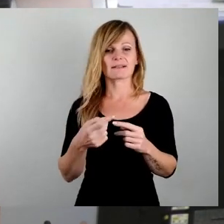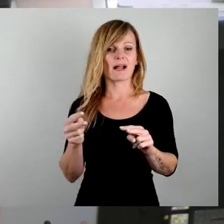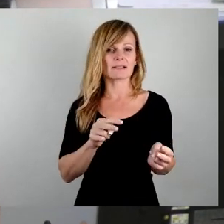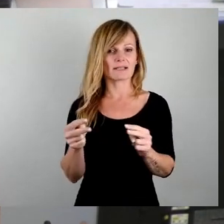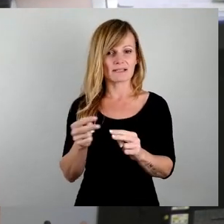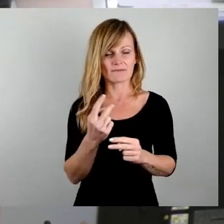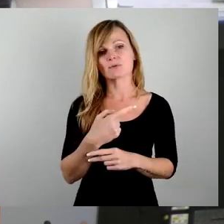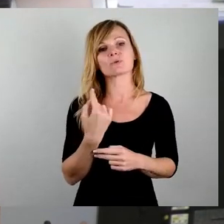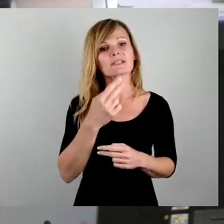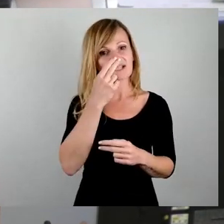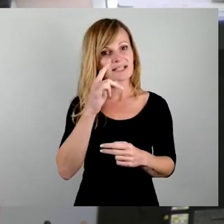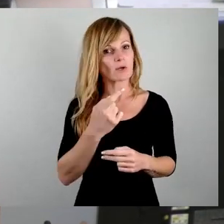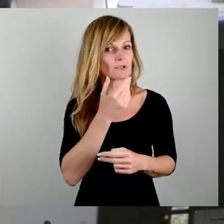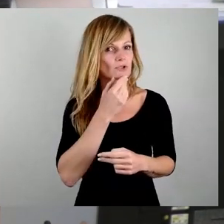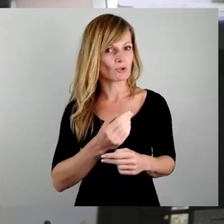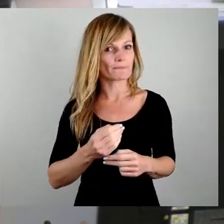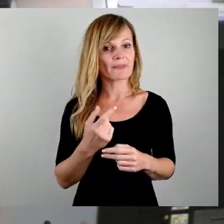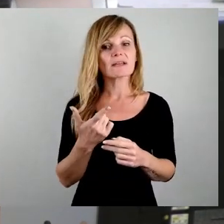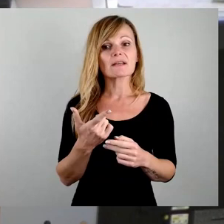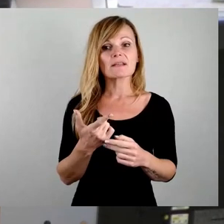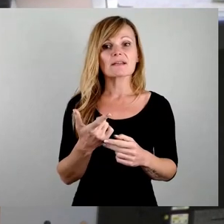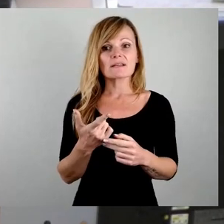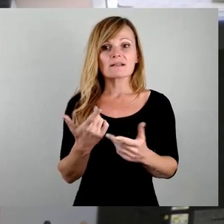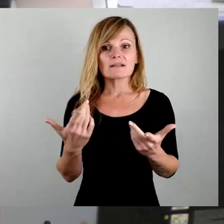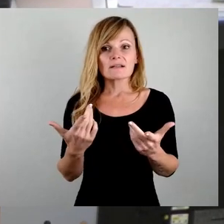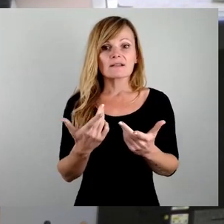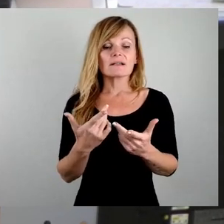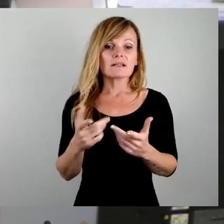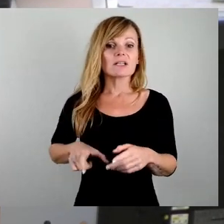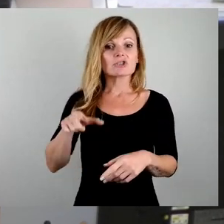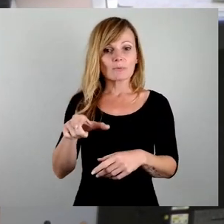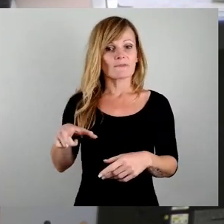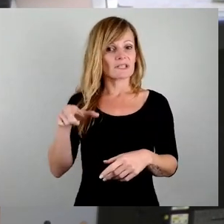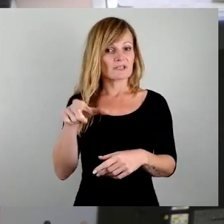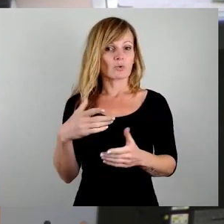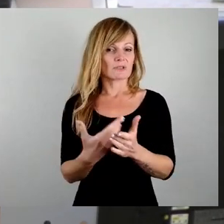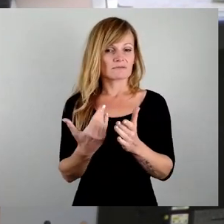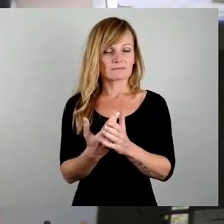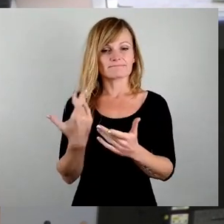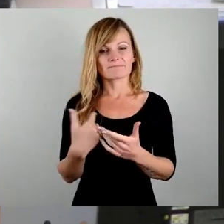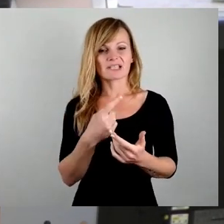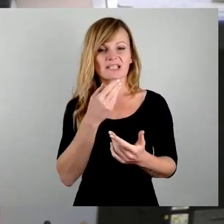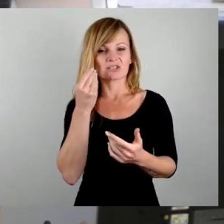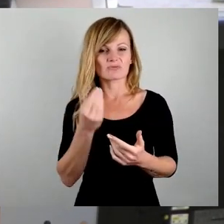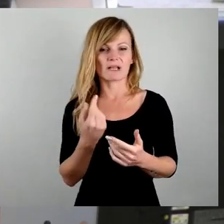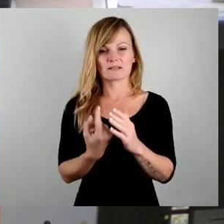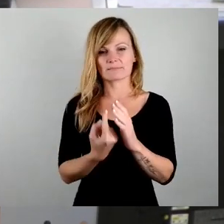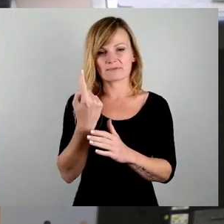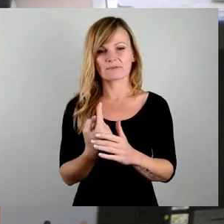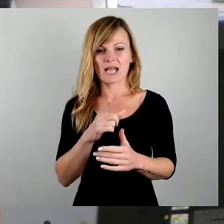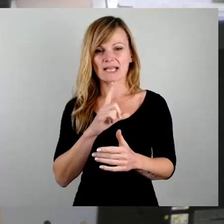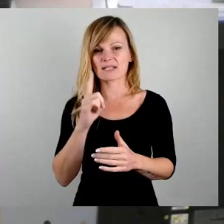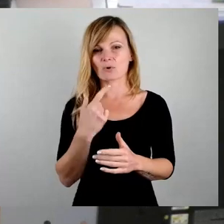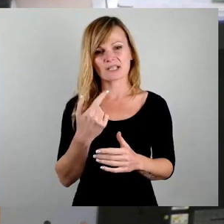unschön. Die Subventionen haben dadurch einen relativ faden Beigeschmack. Eigentlich sollte sowas nicht notwendig sein und die Kosten sollten eigentlich